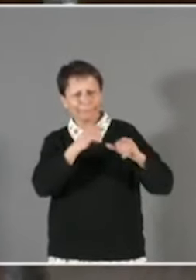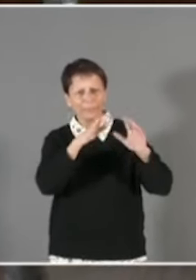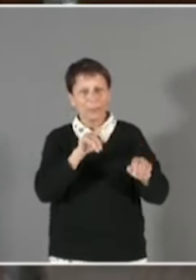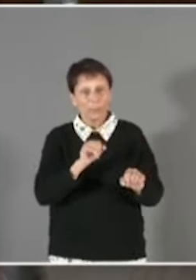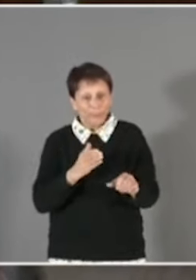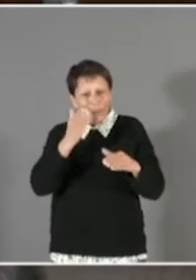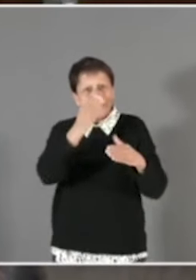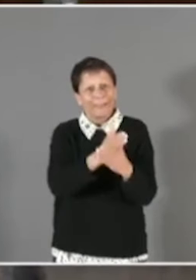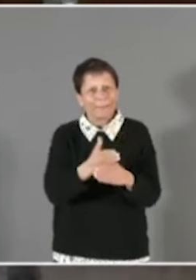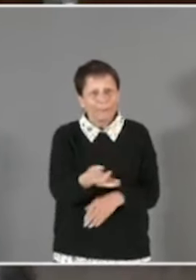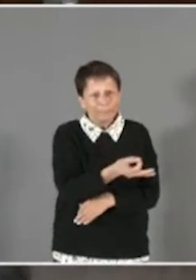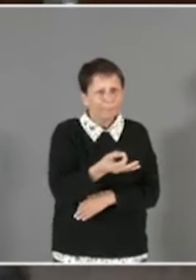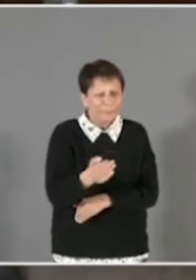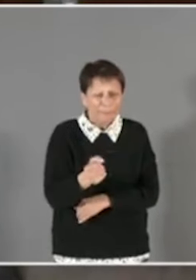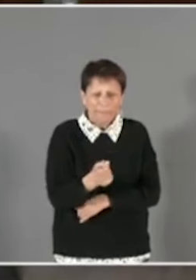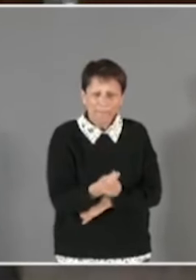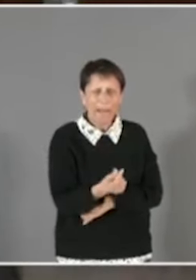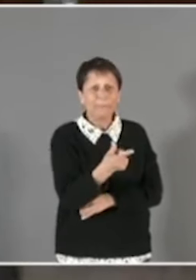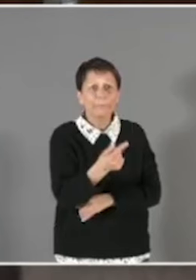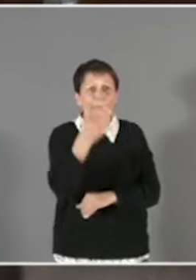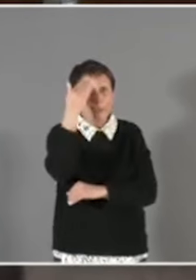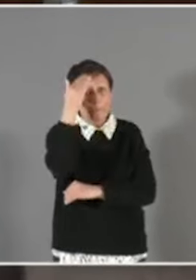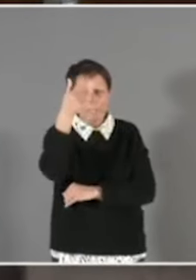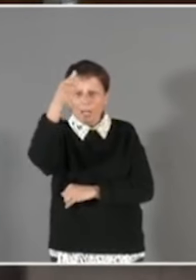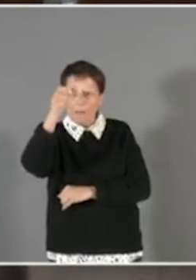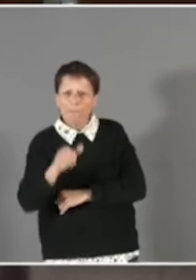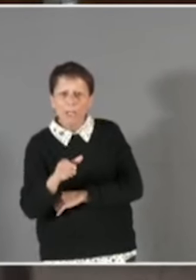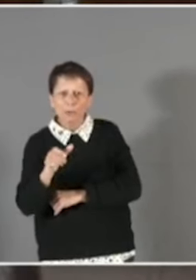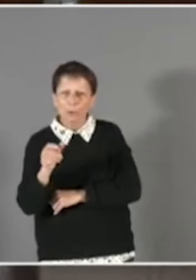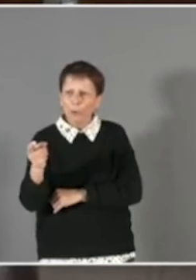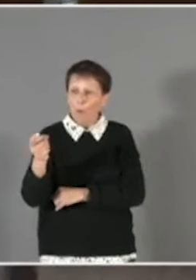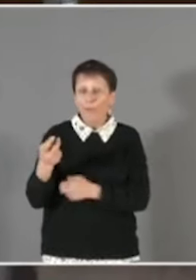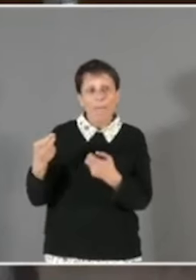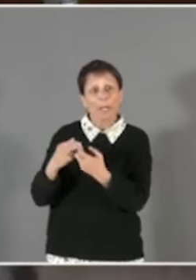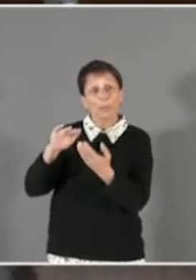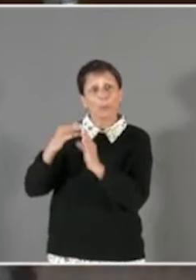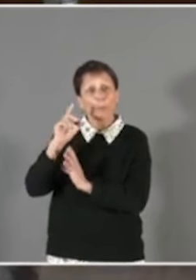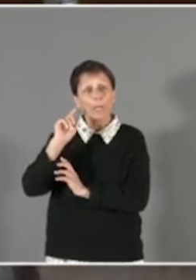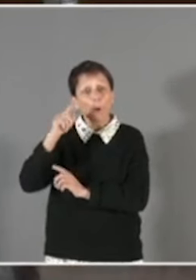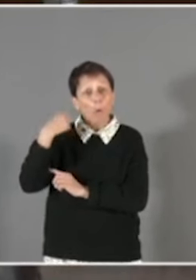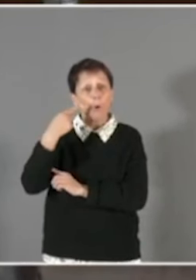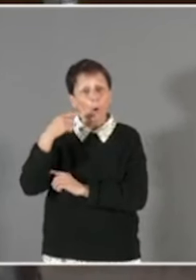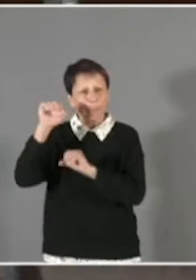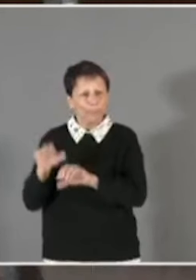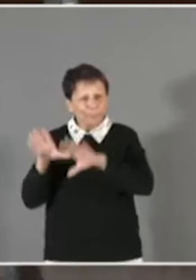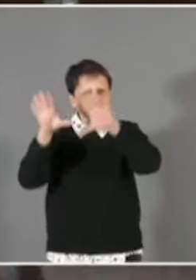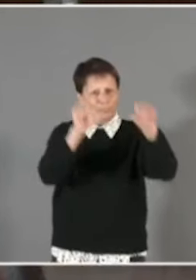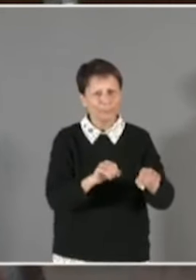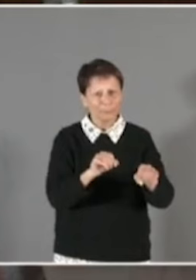immédiatement lorsque des individus, par exemple issus de la communauté rome, seraient tentés d'occuper ce site